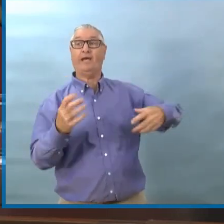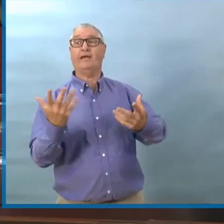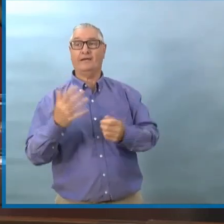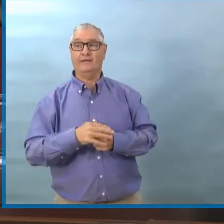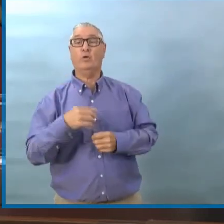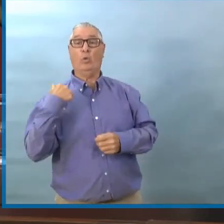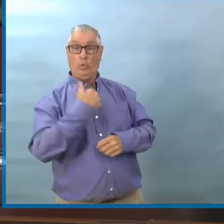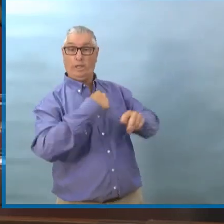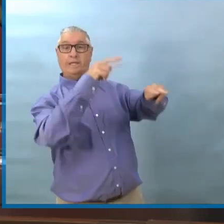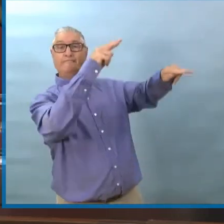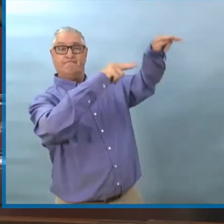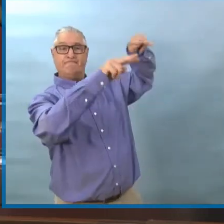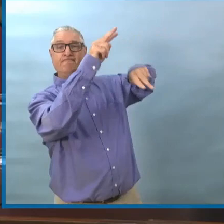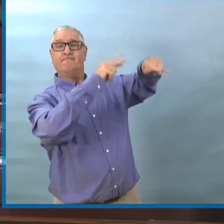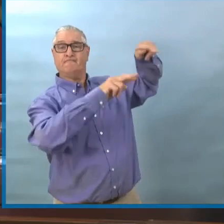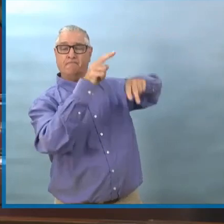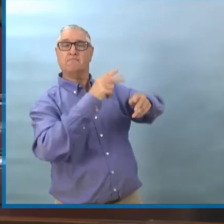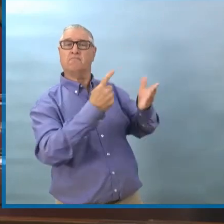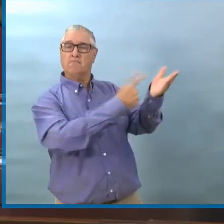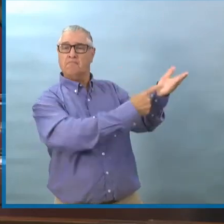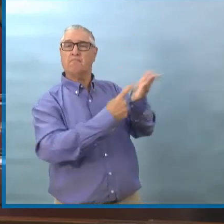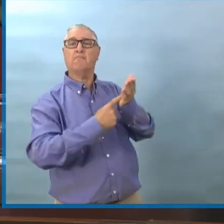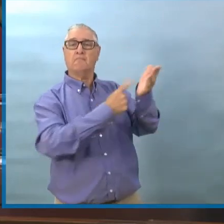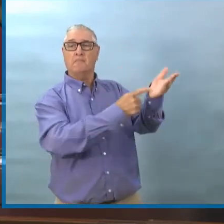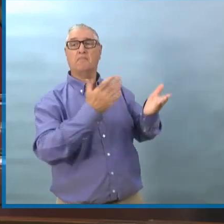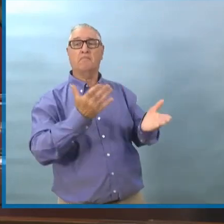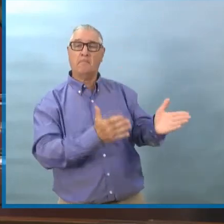à enlever les interdictions.